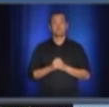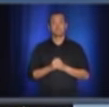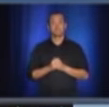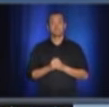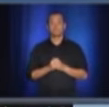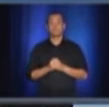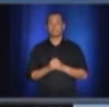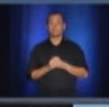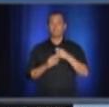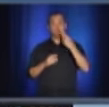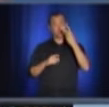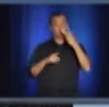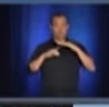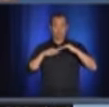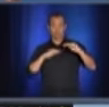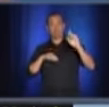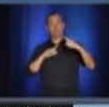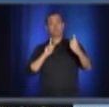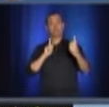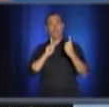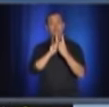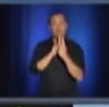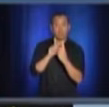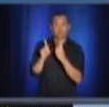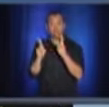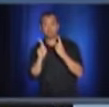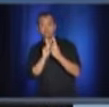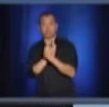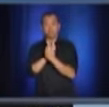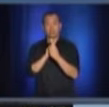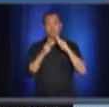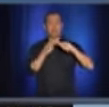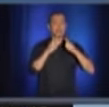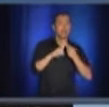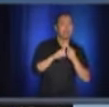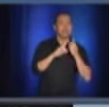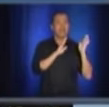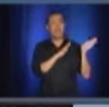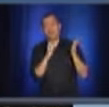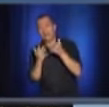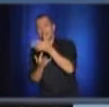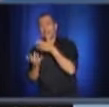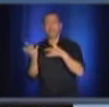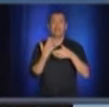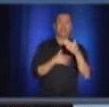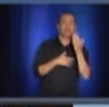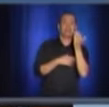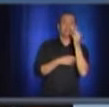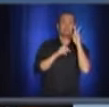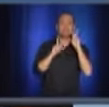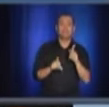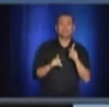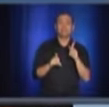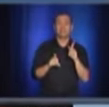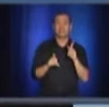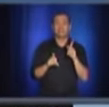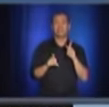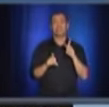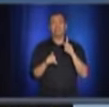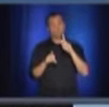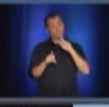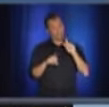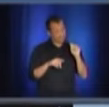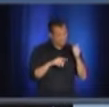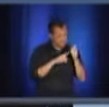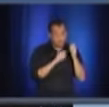tout le temps. On se retrouve une gang de gars ensemble ou de filles, puis dans un party privé, on est 15, on n'est pas 10, 12. Mais ces situations